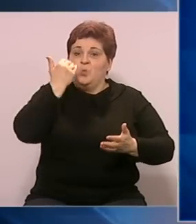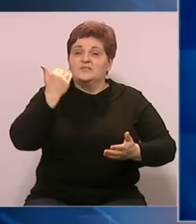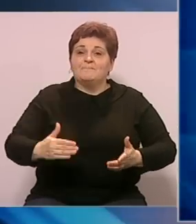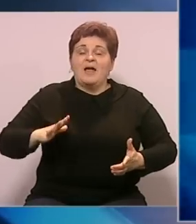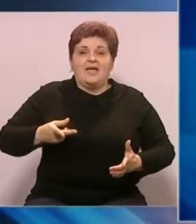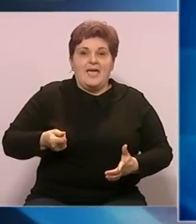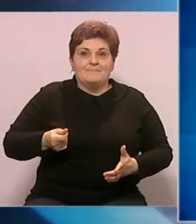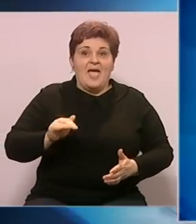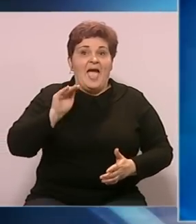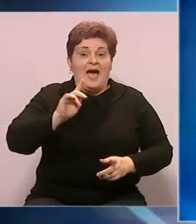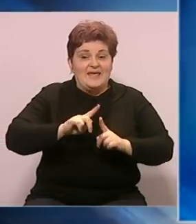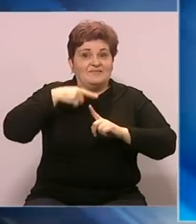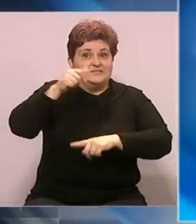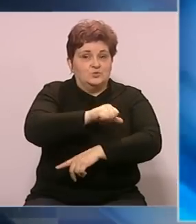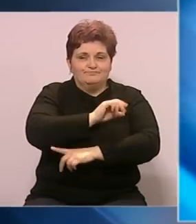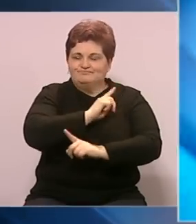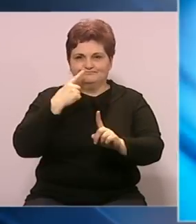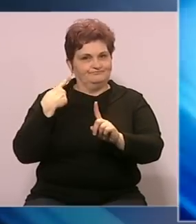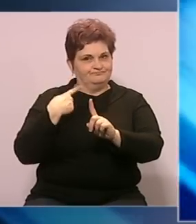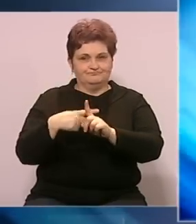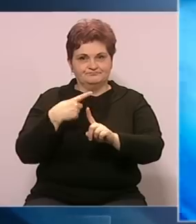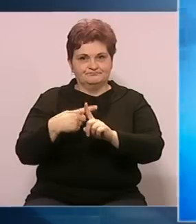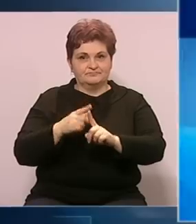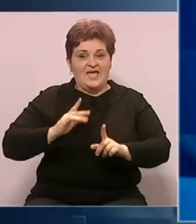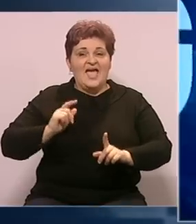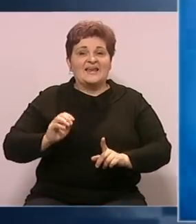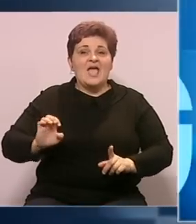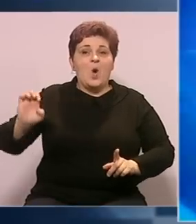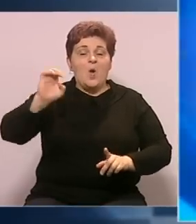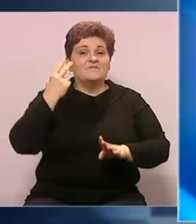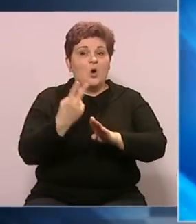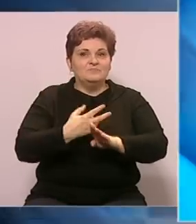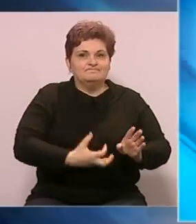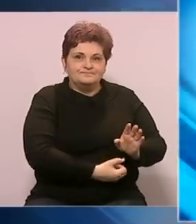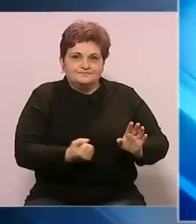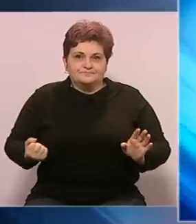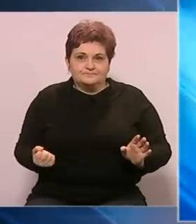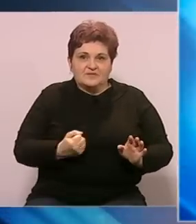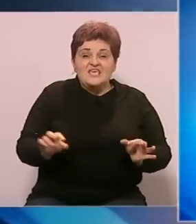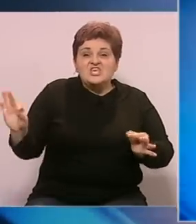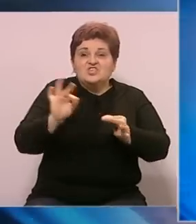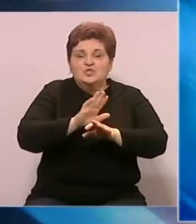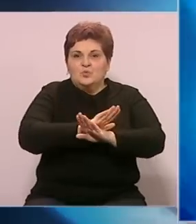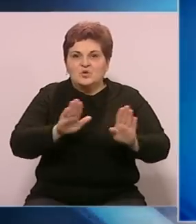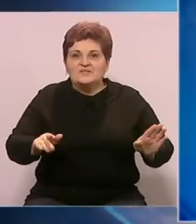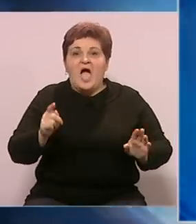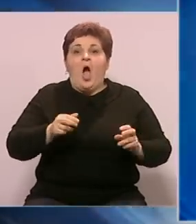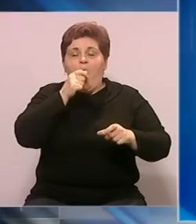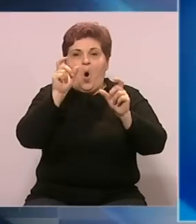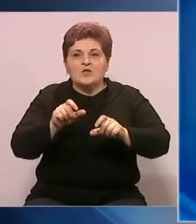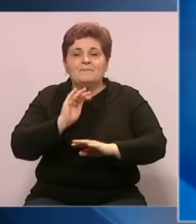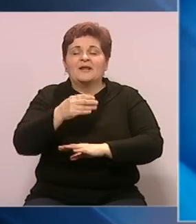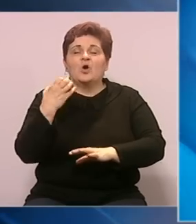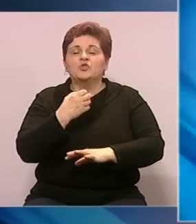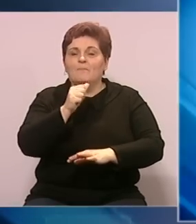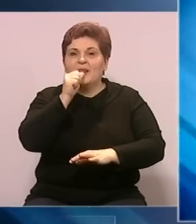i penzije. A najave za sljedeću godinu nisu optimistične. Građani u evropskim zemljama stežu kajš i štede na svemu. Od grijanja preko